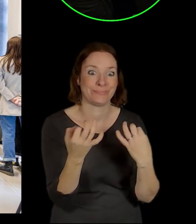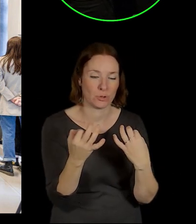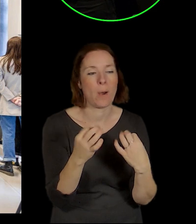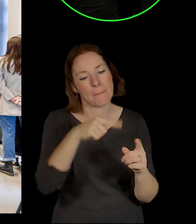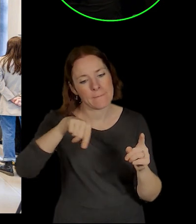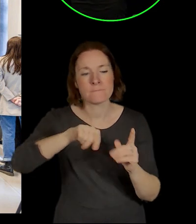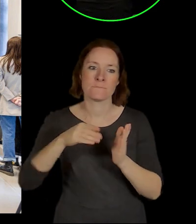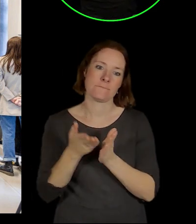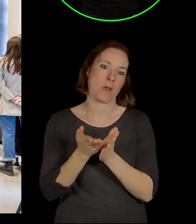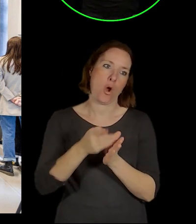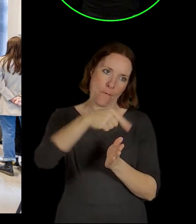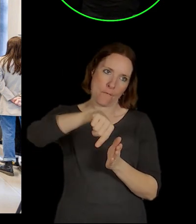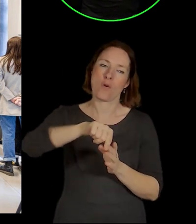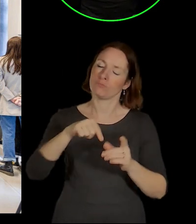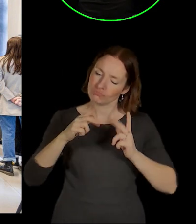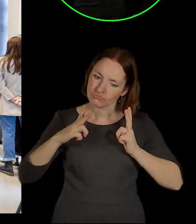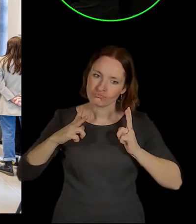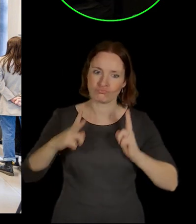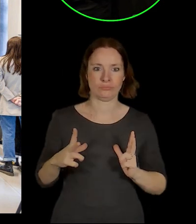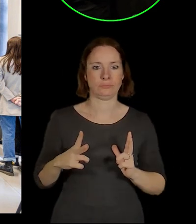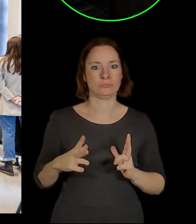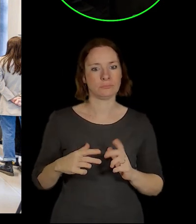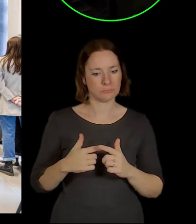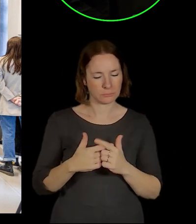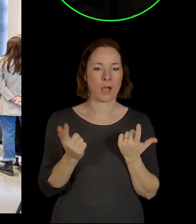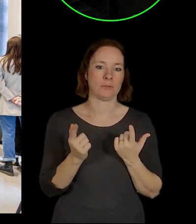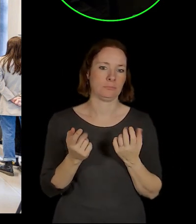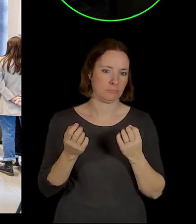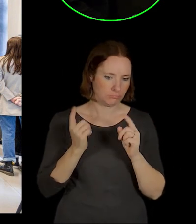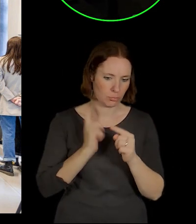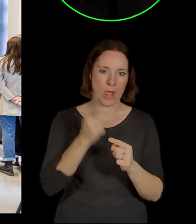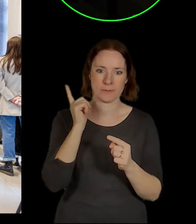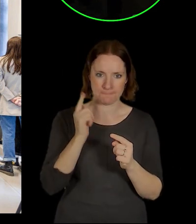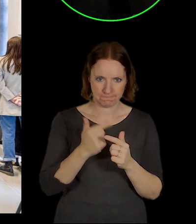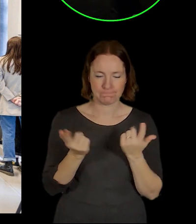všem vyhovelo a všem to bylo srozumitelné, kam vlastně dorazili.